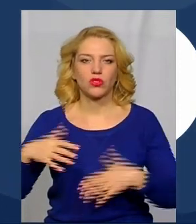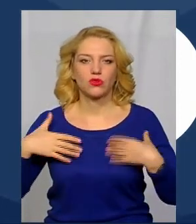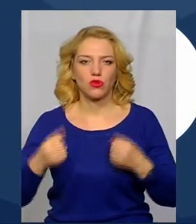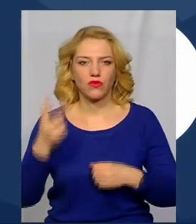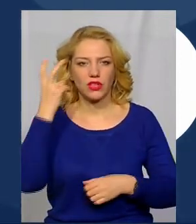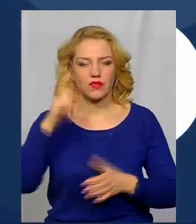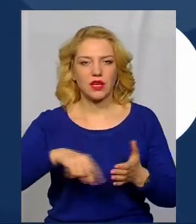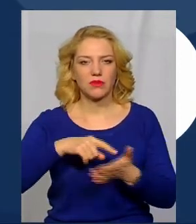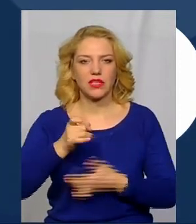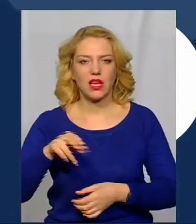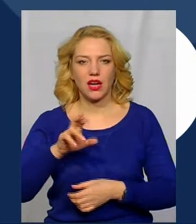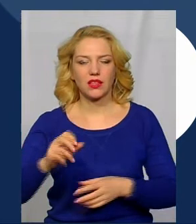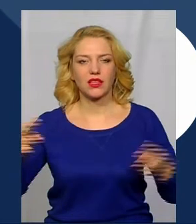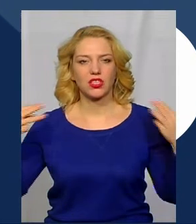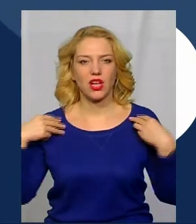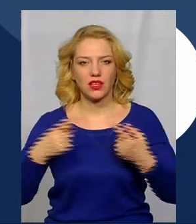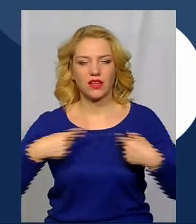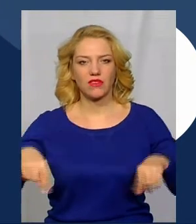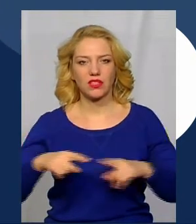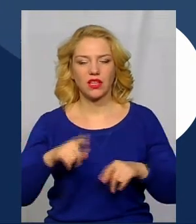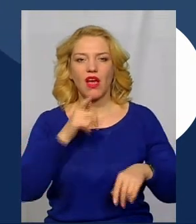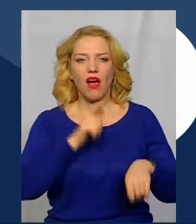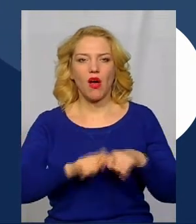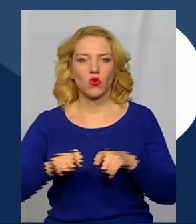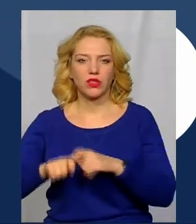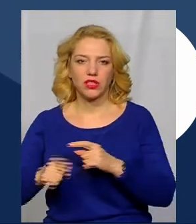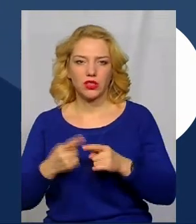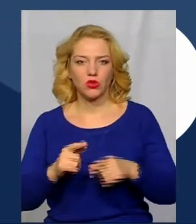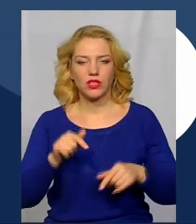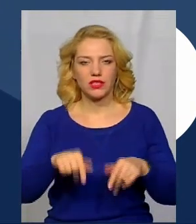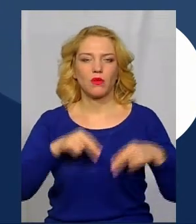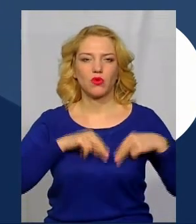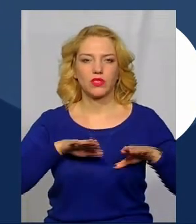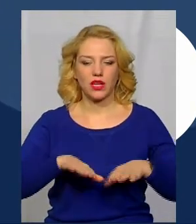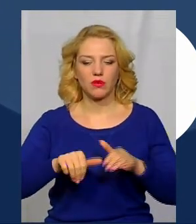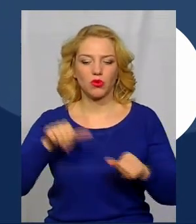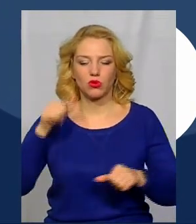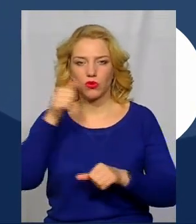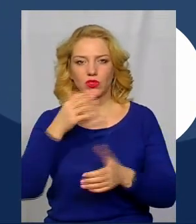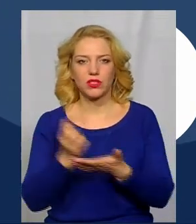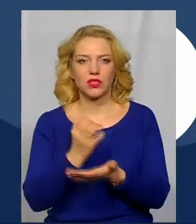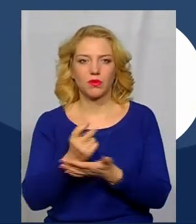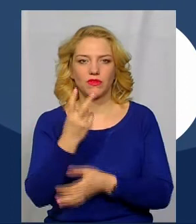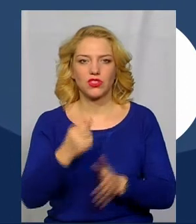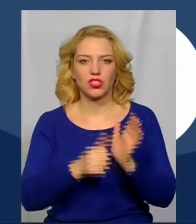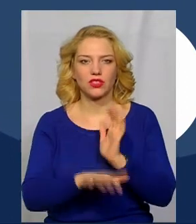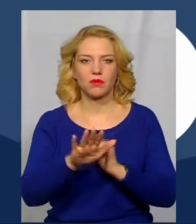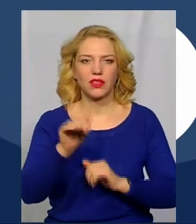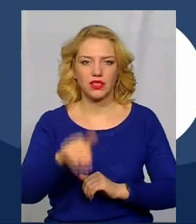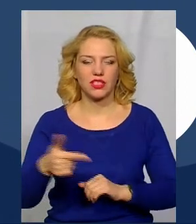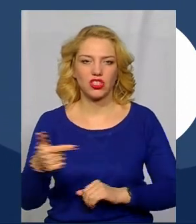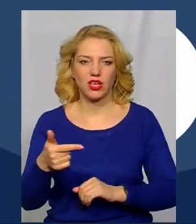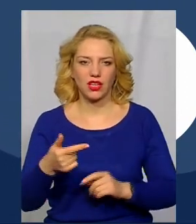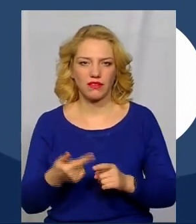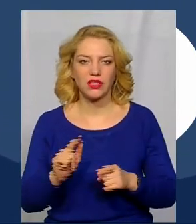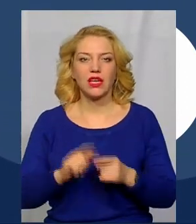Київської міської ради начальником відділу аудиту. На цій посаді минулого року він заробив 265 тисяч гривень. Згідно